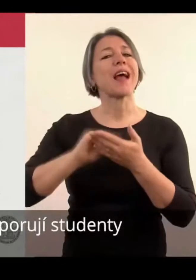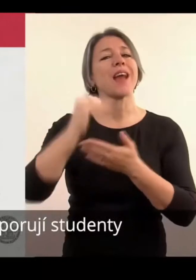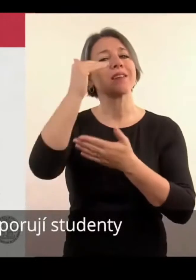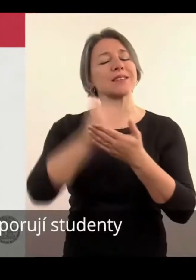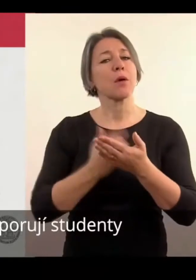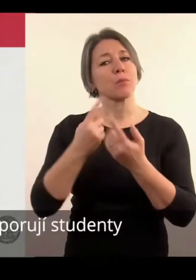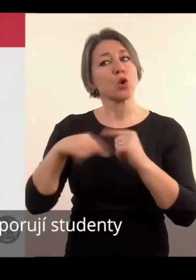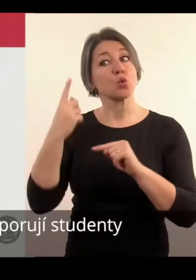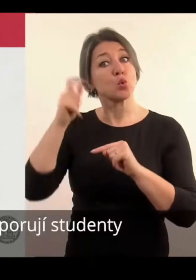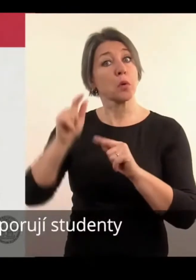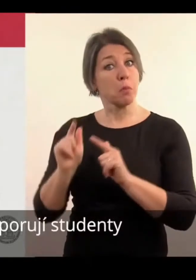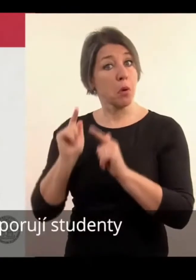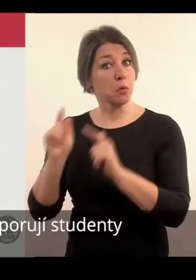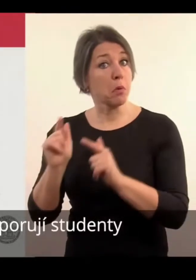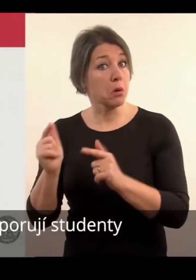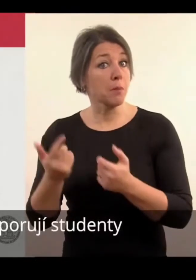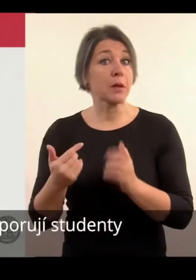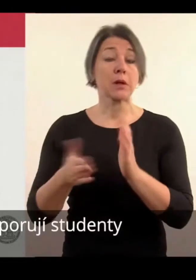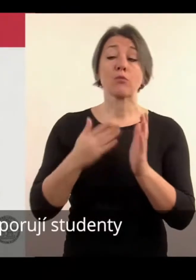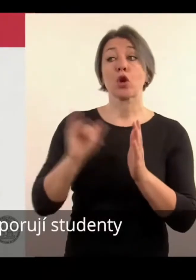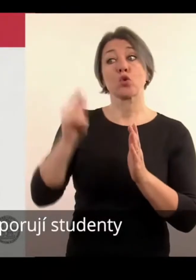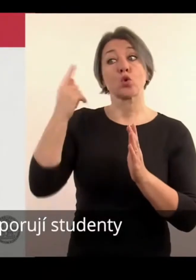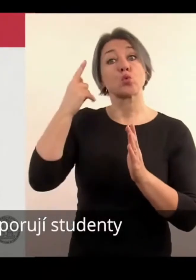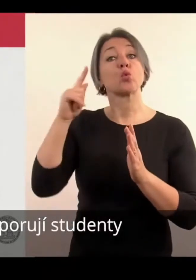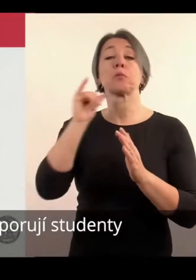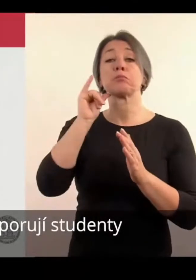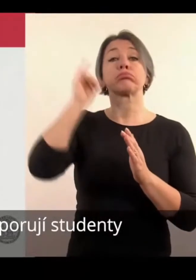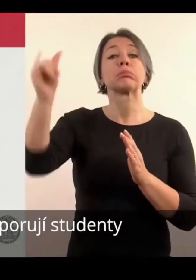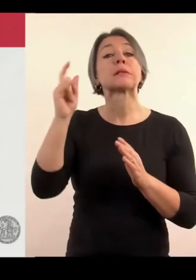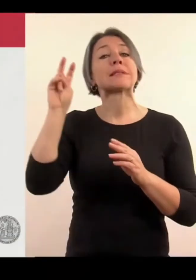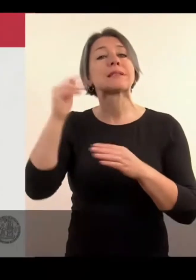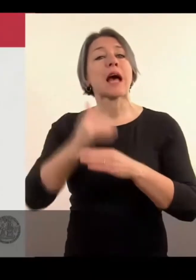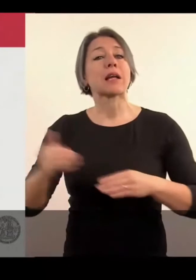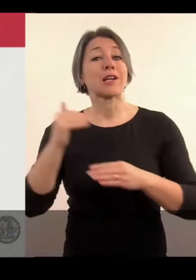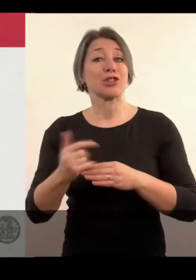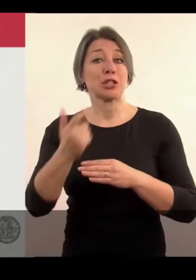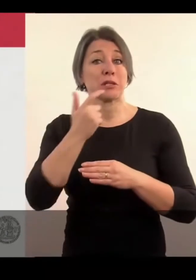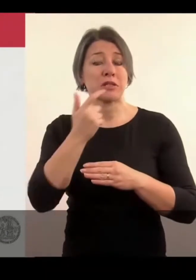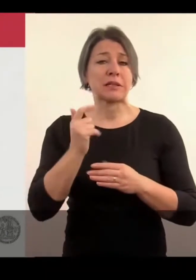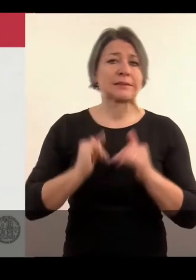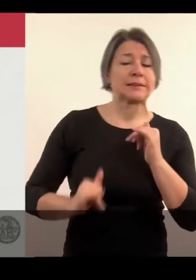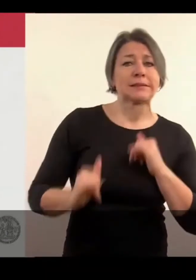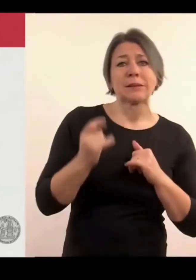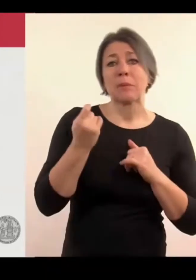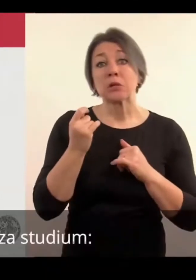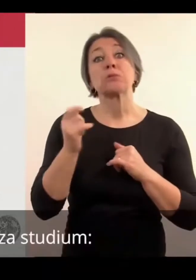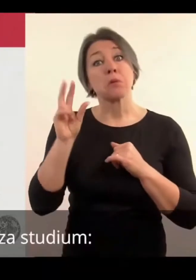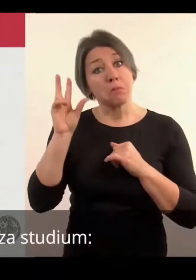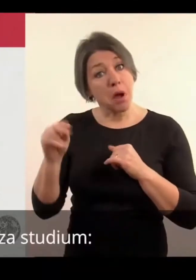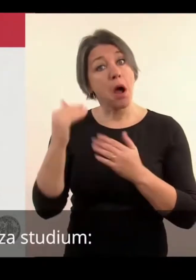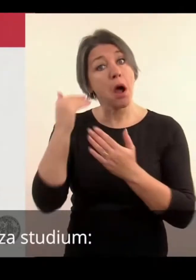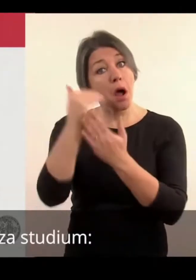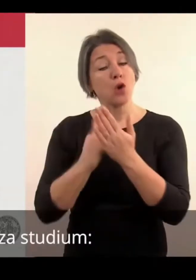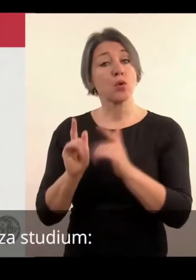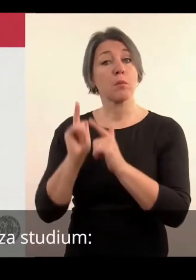které podporují studenti při studiu, třeba na zahraniční výjezdy a podobně. Dále ohledně